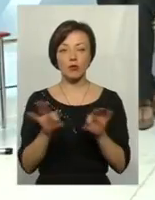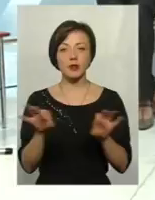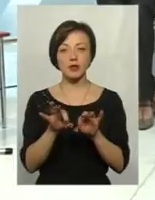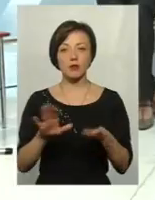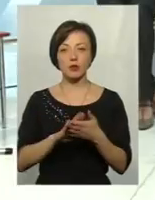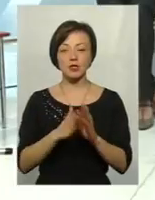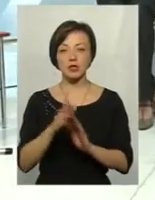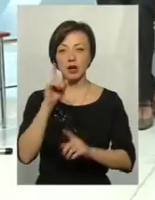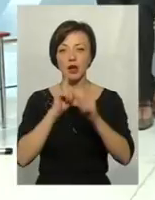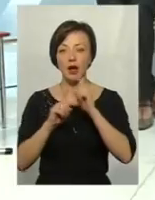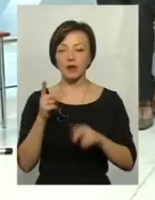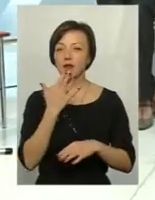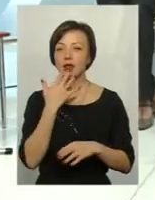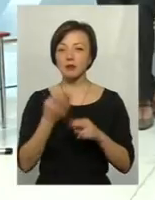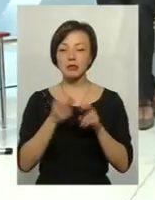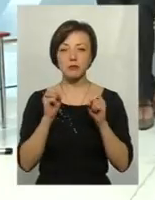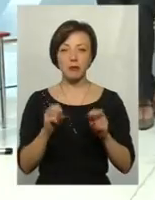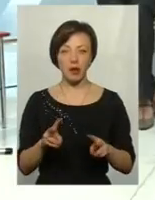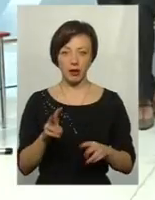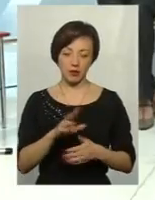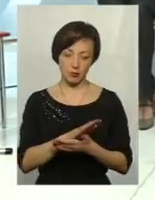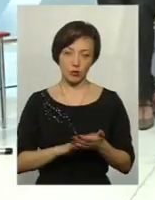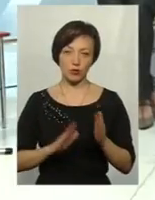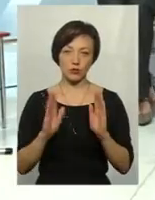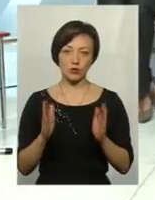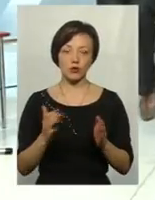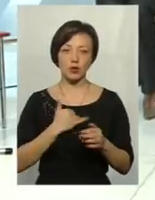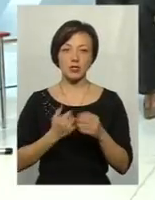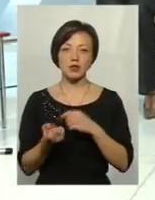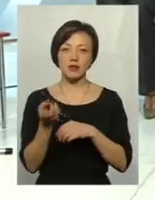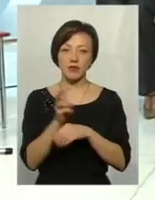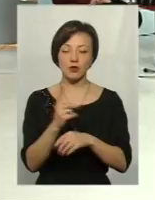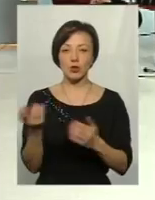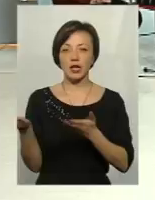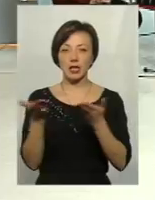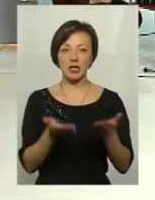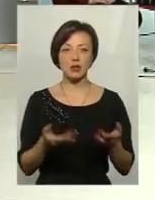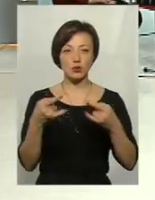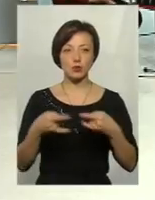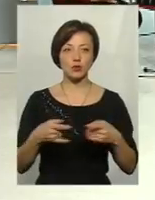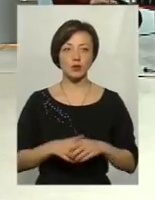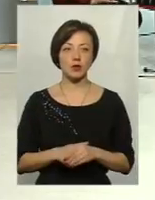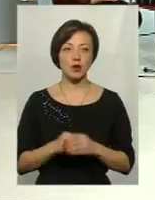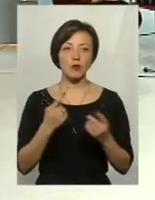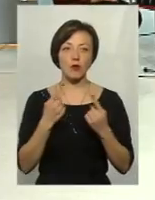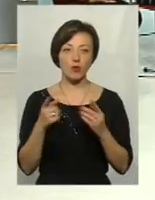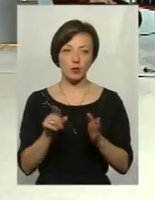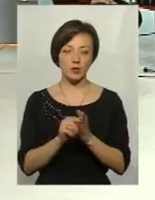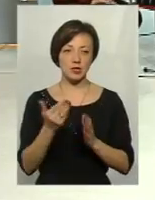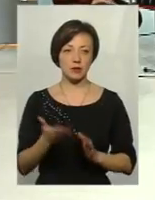позиція Ради Нацбезпеки України. Далі продовжуємо. У нас з'явився ще один гість у студії. Поговоримо із ним.